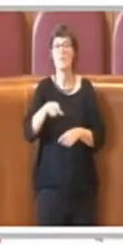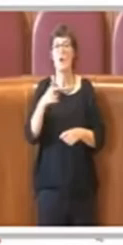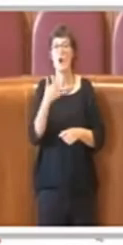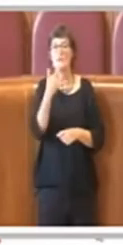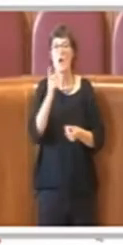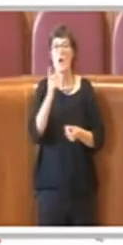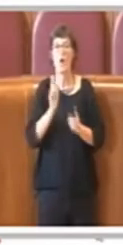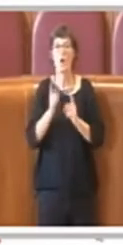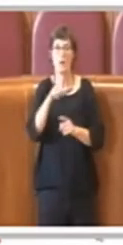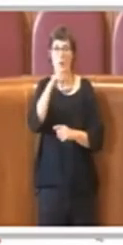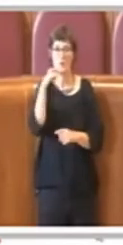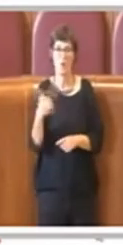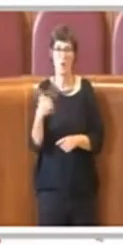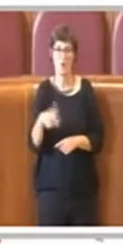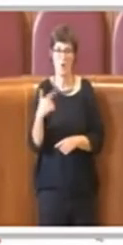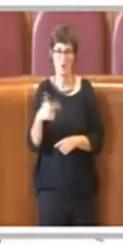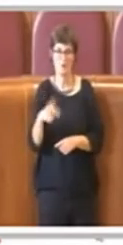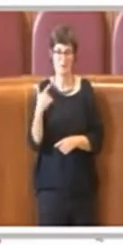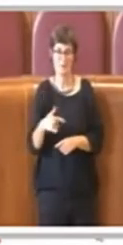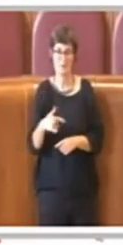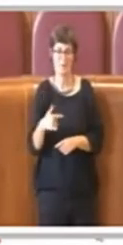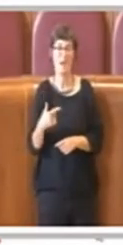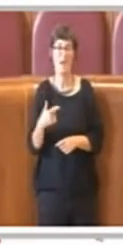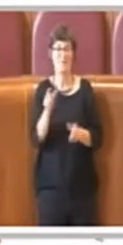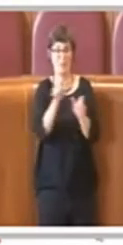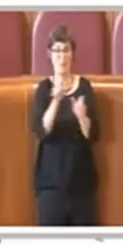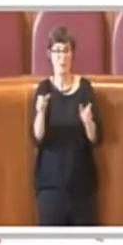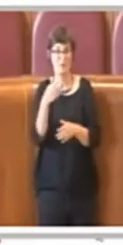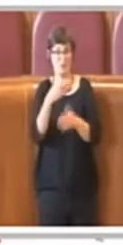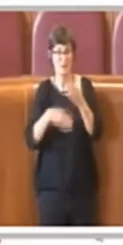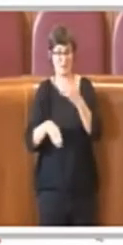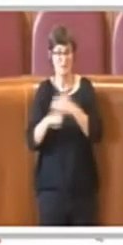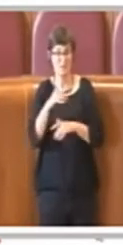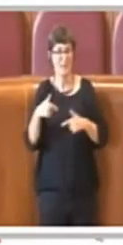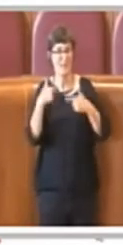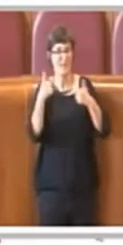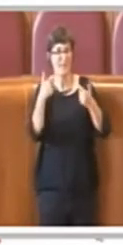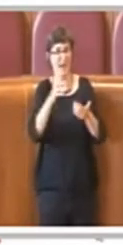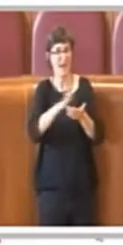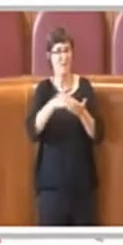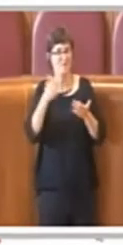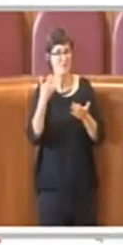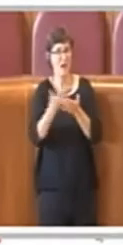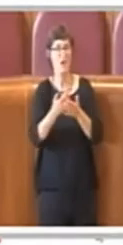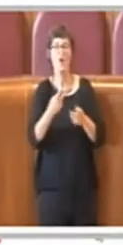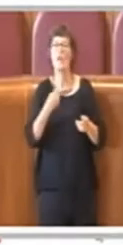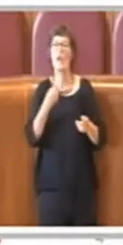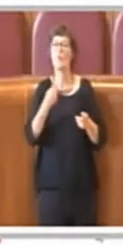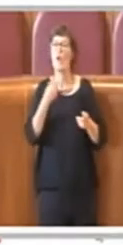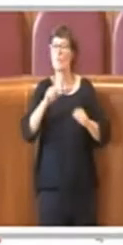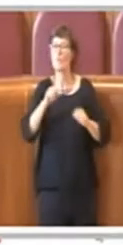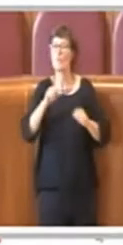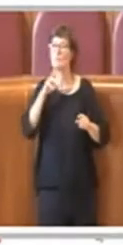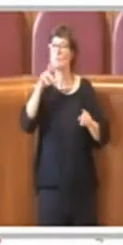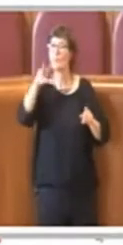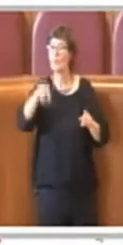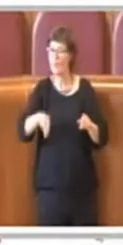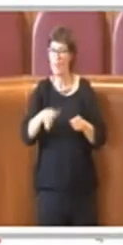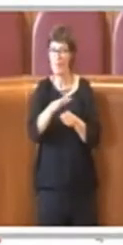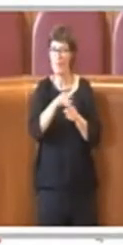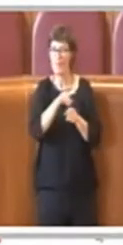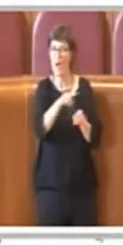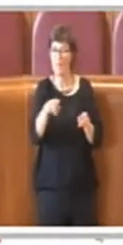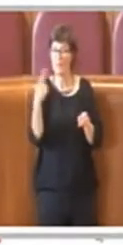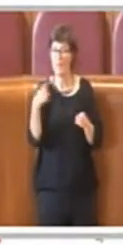dare voci alle persone con disabilità della nostra città e alle loro famiglie, nonché alle loro rappresentanze. Vi chiedo di non